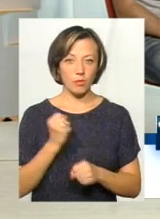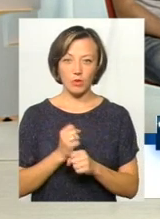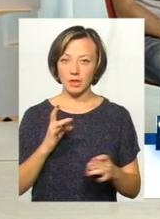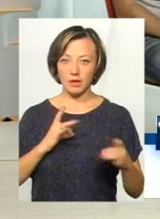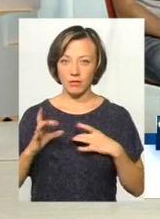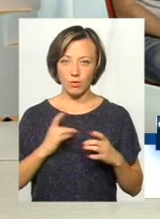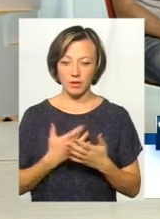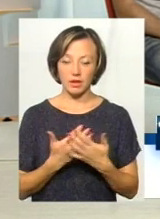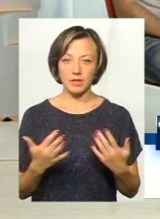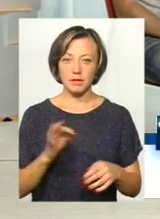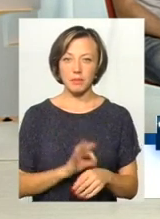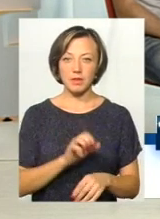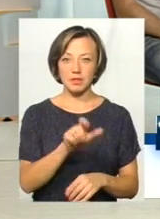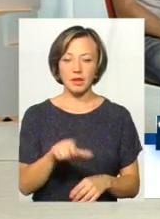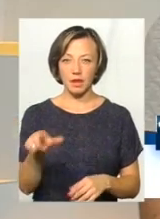є різні пацієнти.